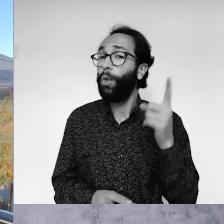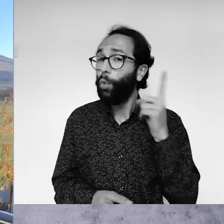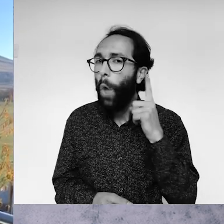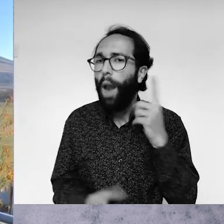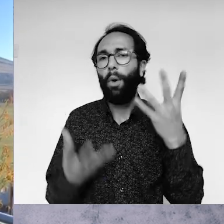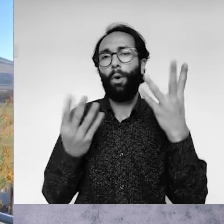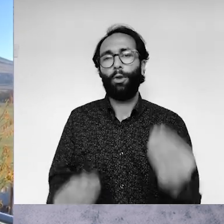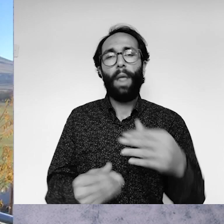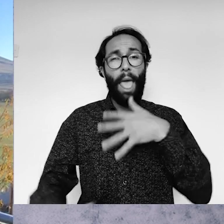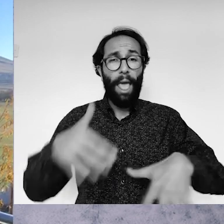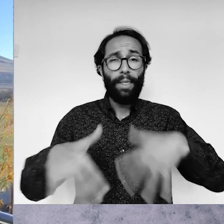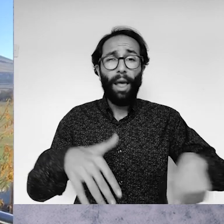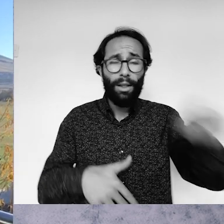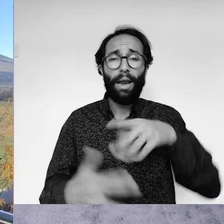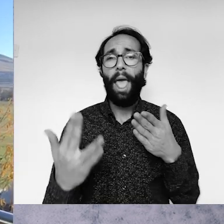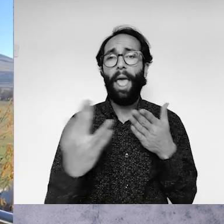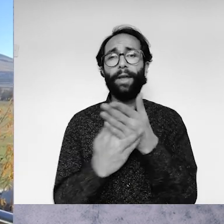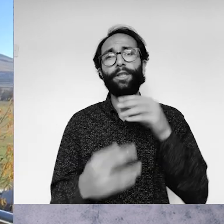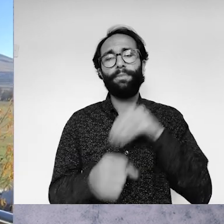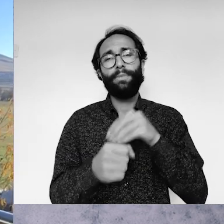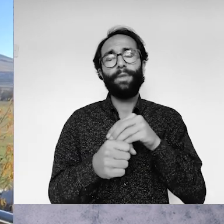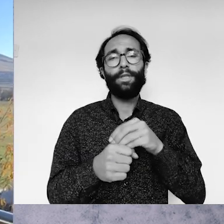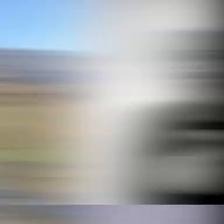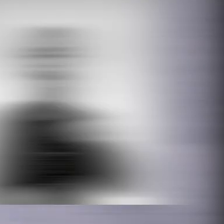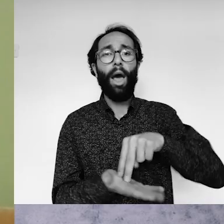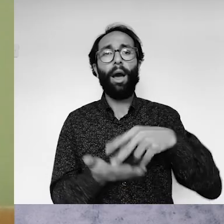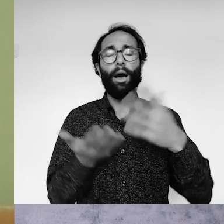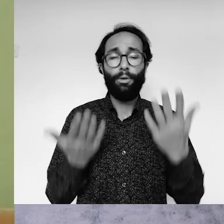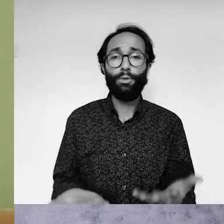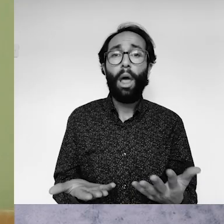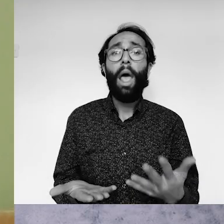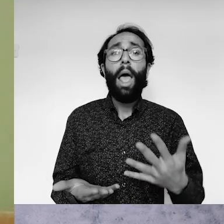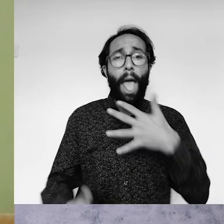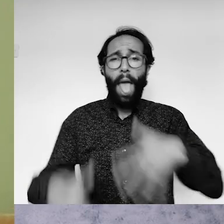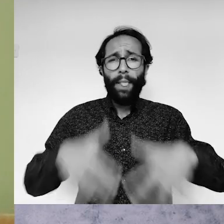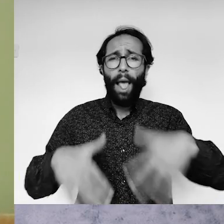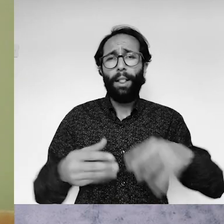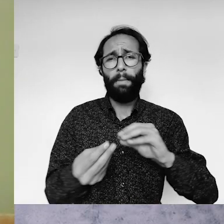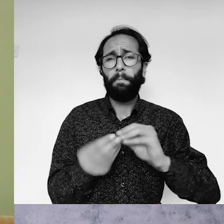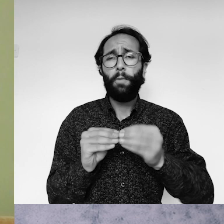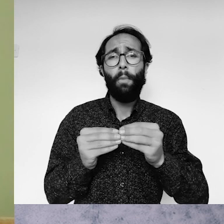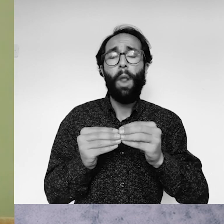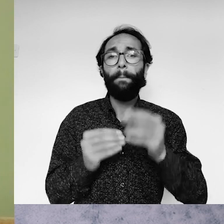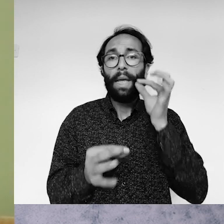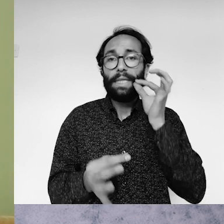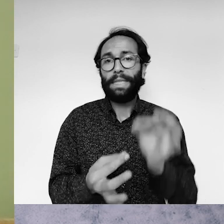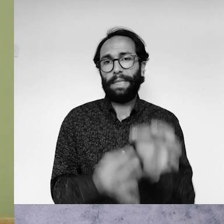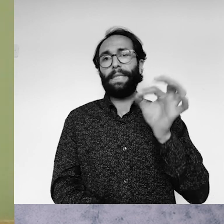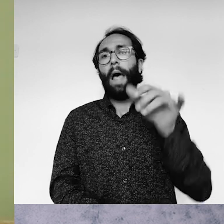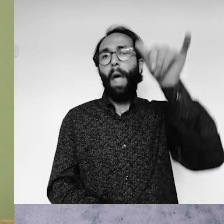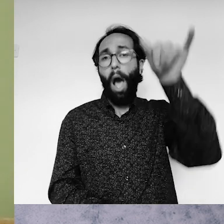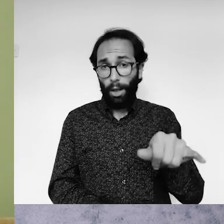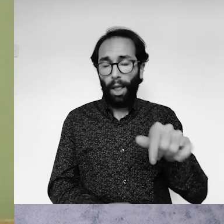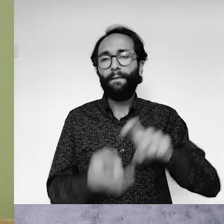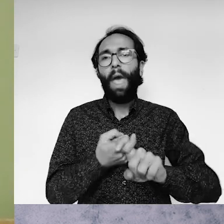Engelliler için erişilebilirlik noktasında harekete geçin. Engellilik sorunları, insan hakları